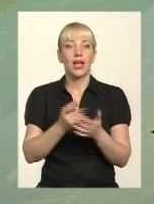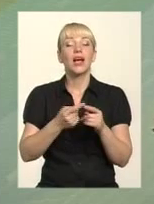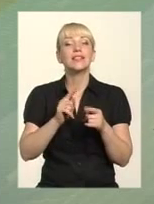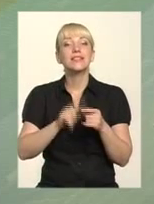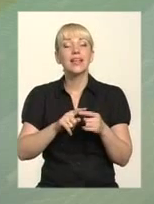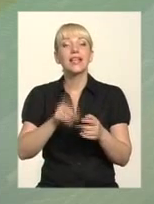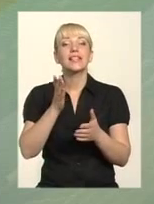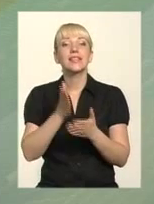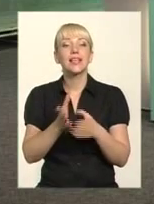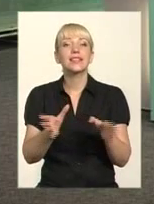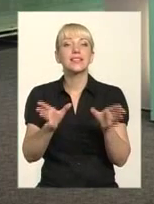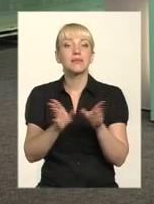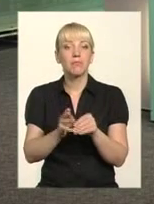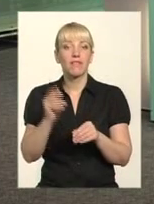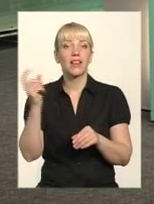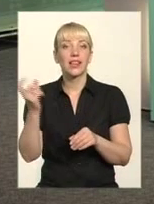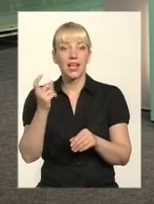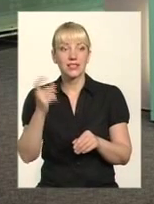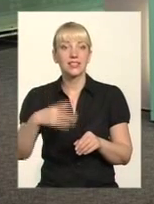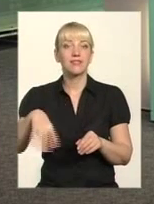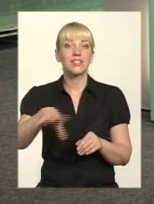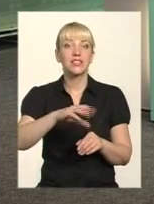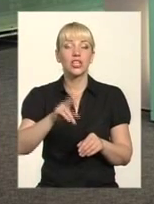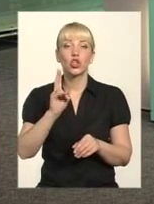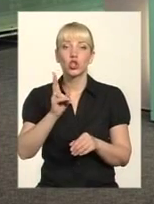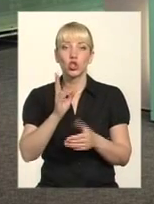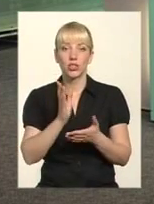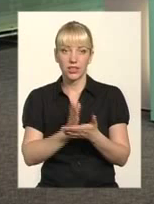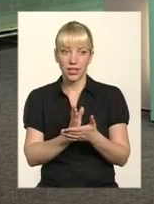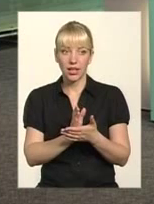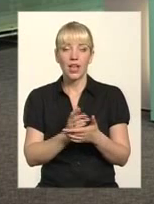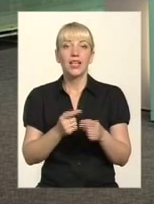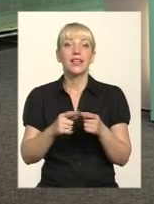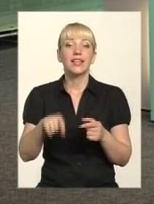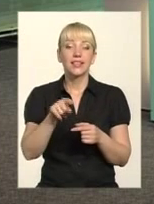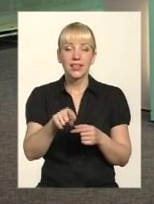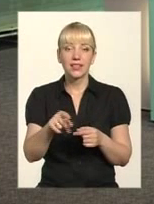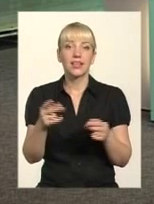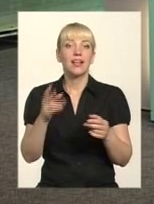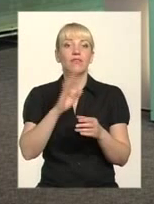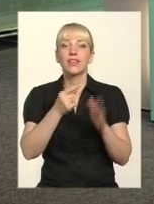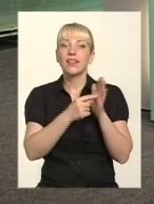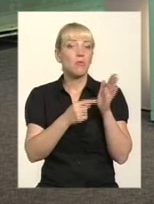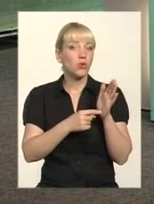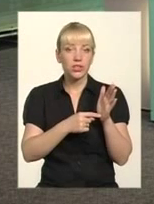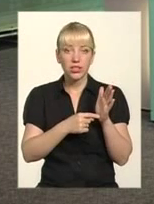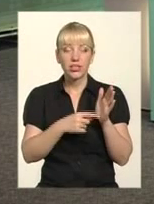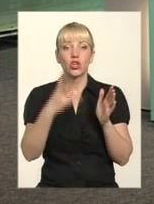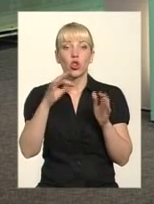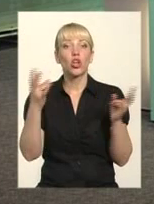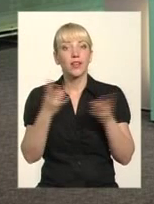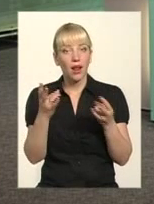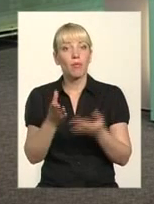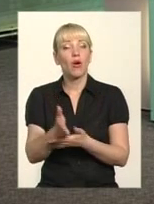всіх власників. Спільна власність. Яка не ділима, скажімо, ну її треба ж обслуговувати. І тому це поняття, що я не